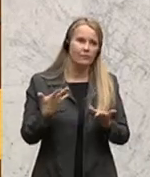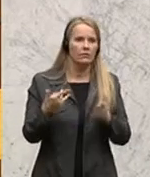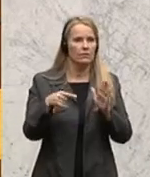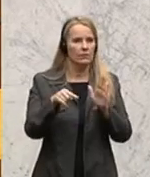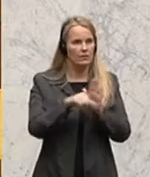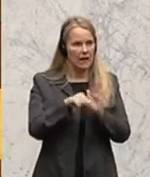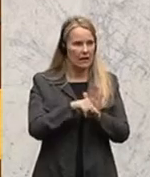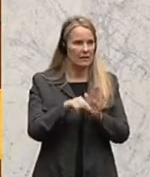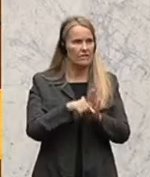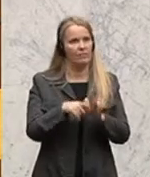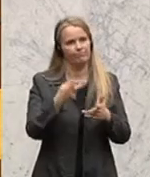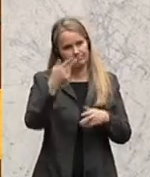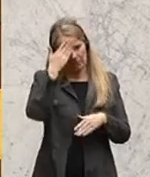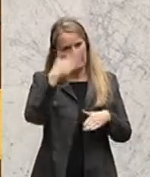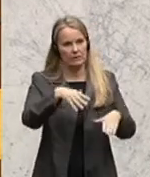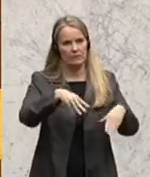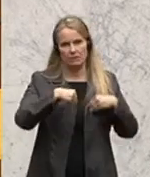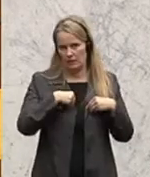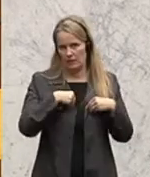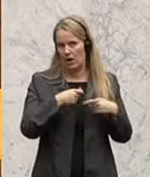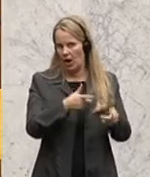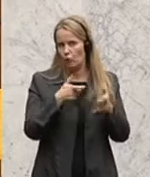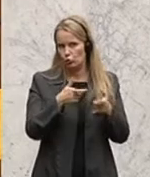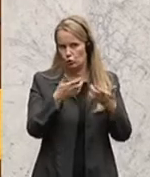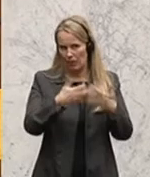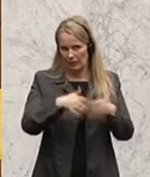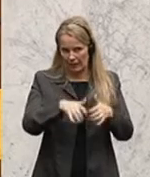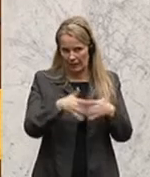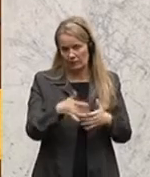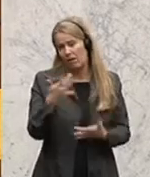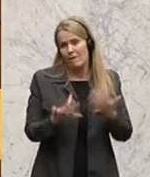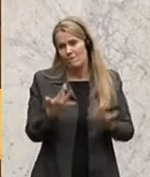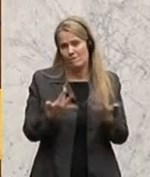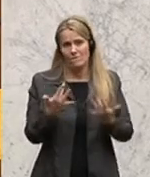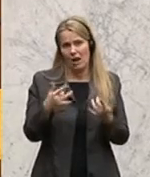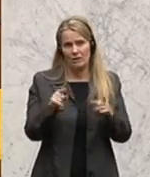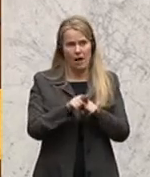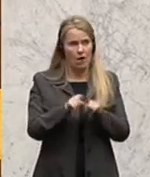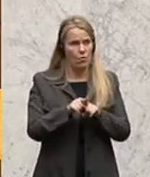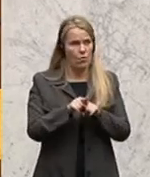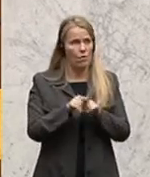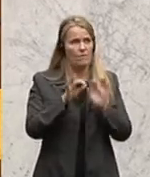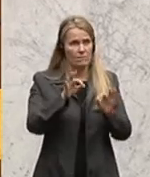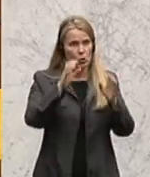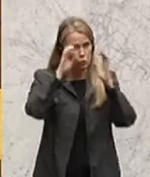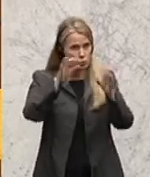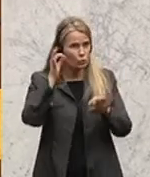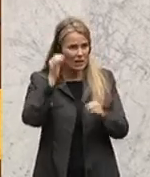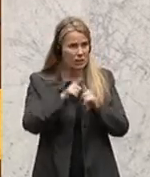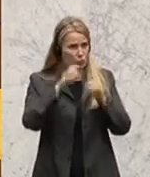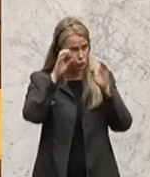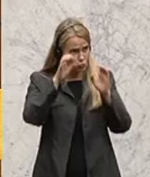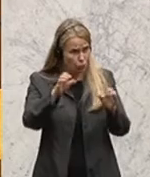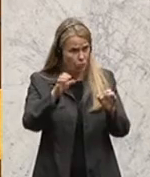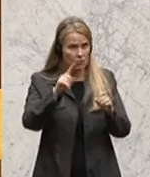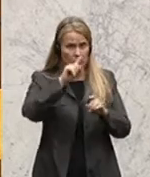Kenntnisnahme des Ausschussberichtes und vielleicht auch für die Zuseherinnen und Zuhörer vor den